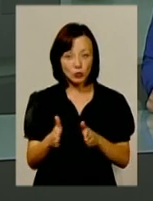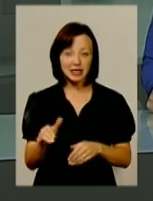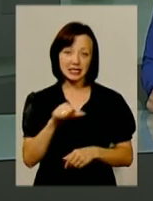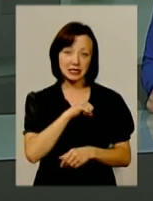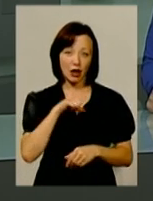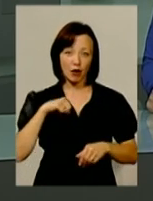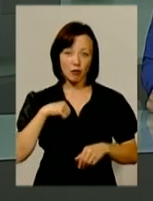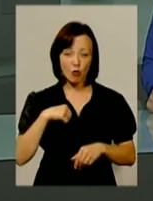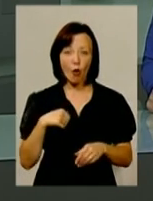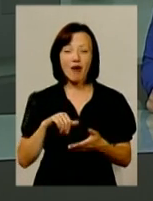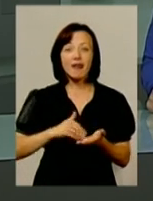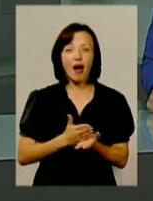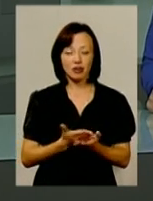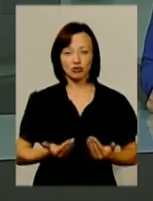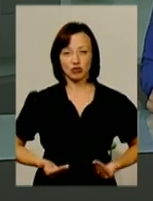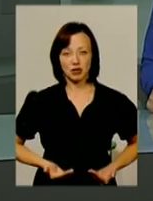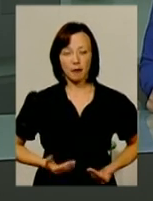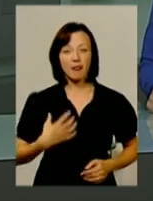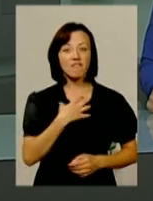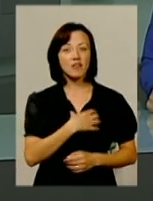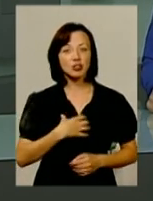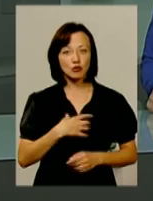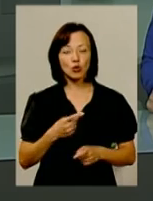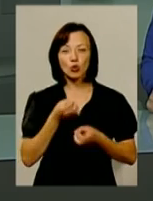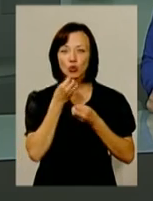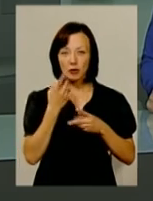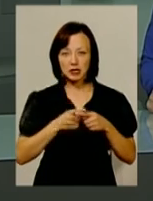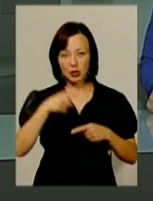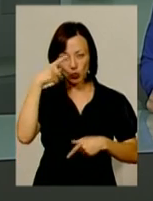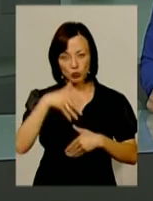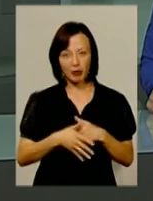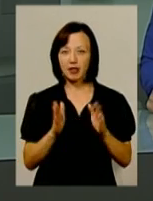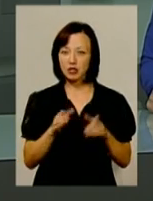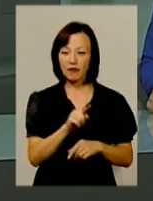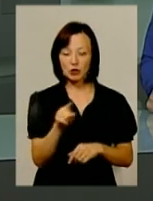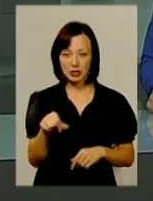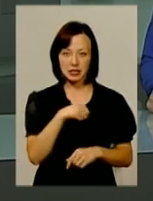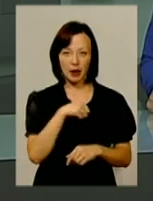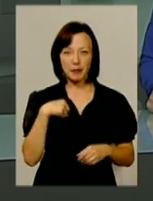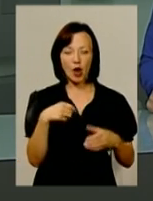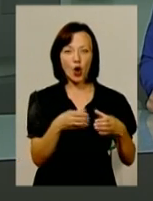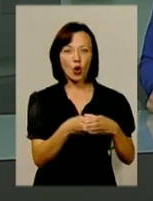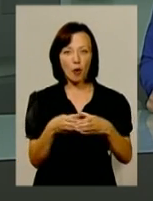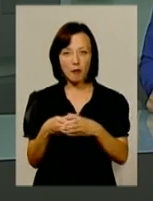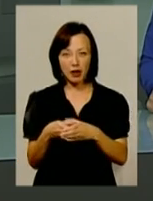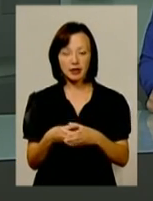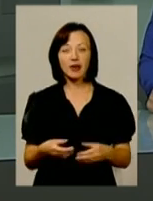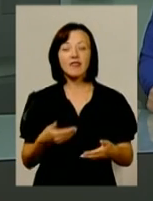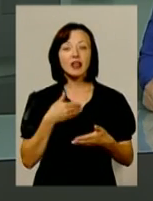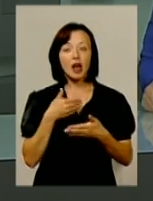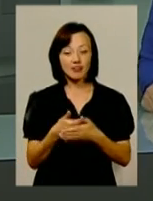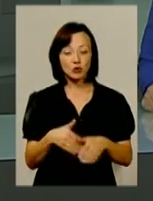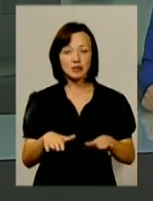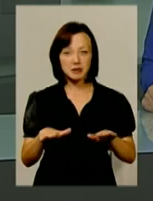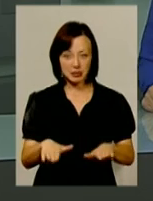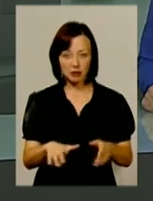На цьому наголошують експерти. Важливо, щоби добре це розуміли не лише вони, але й самі громади. Бо якраз від активності на